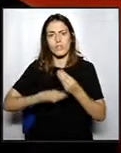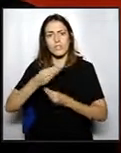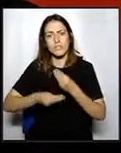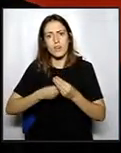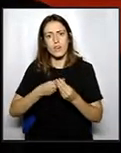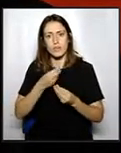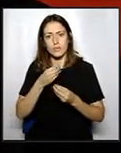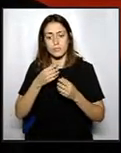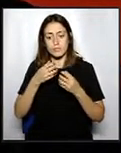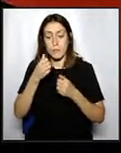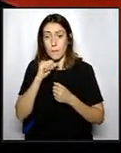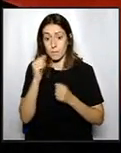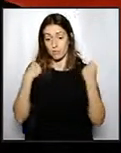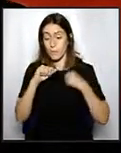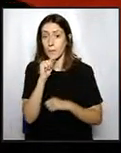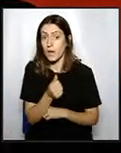una irregularitat.